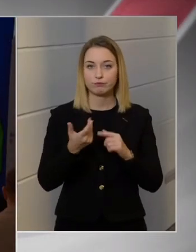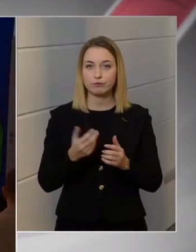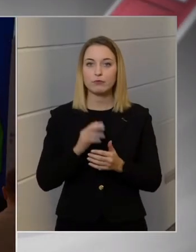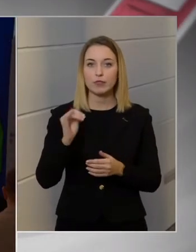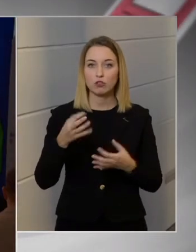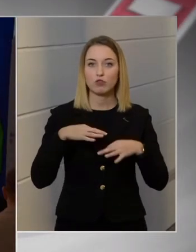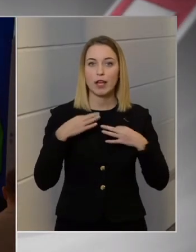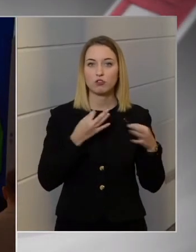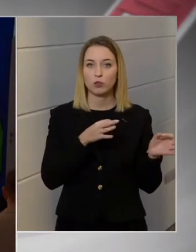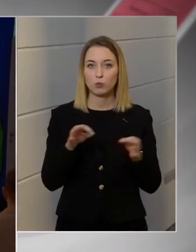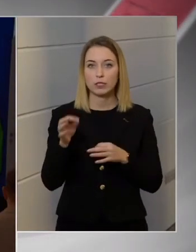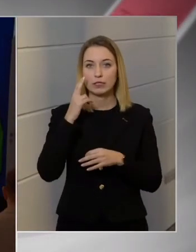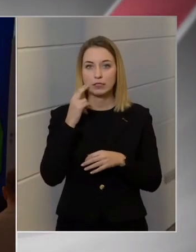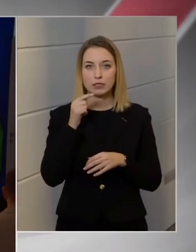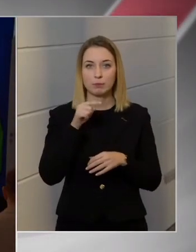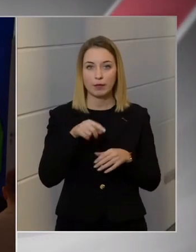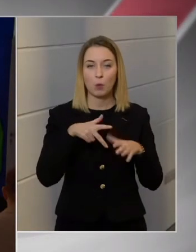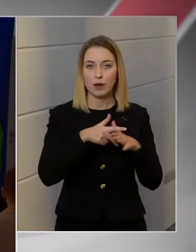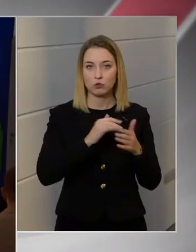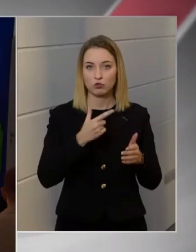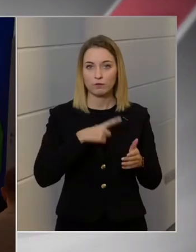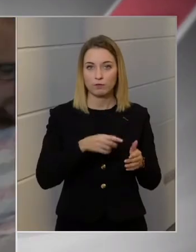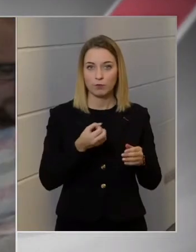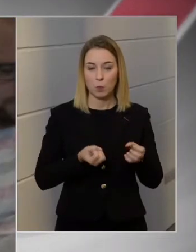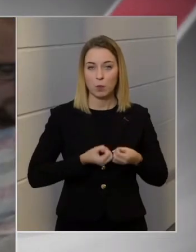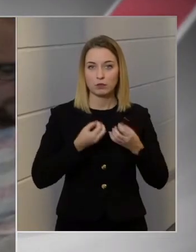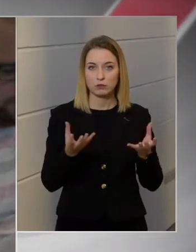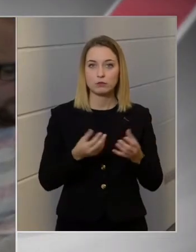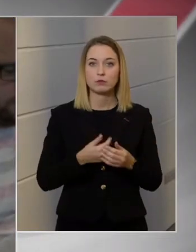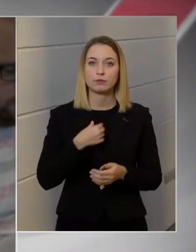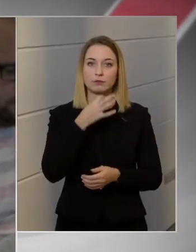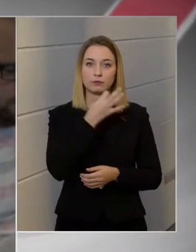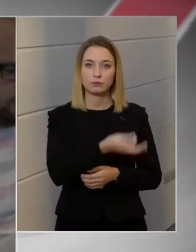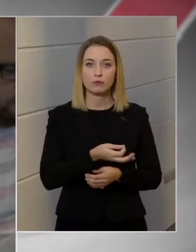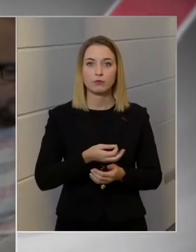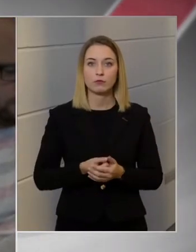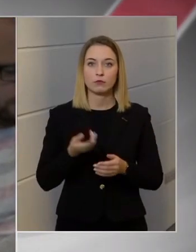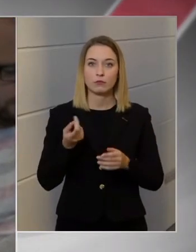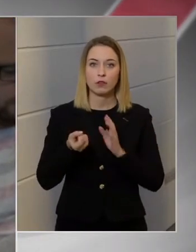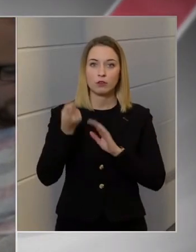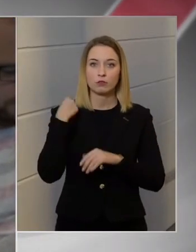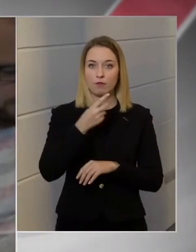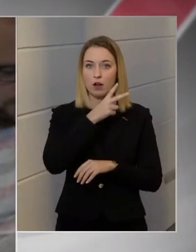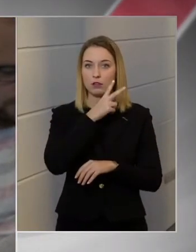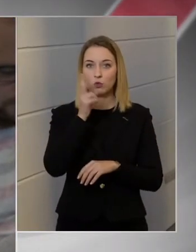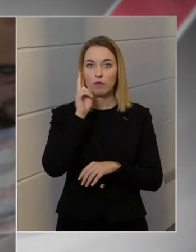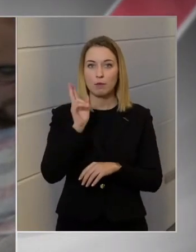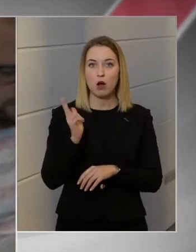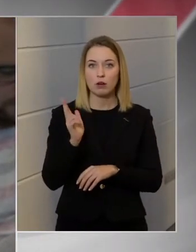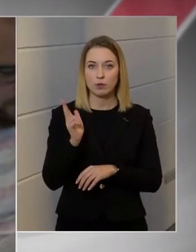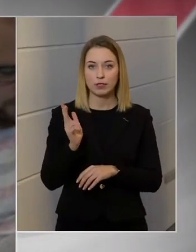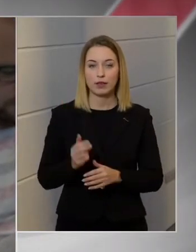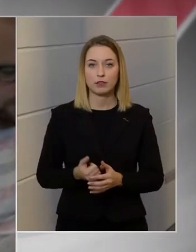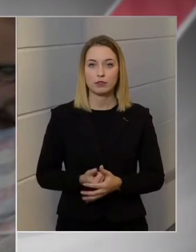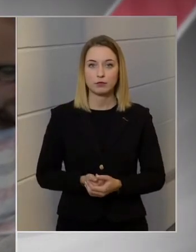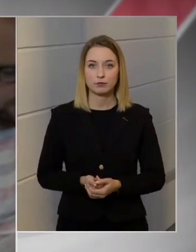intézményekre vonatkozó korlátozásokat. A kérdésem, hogy tavaly november harmadikán